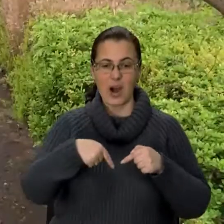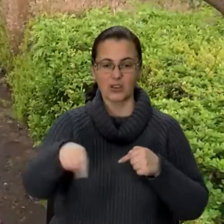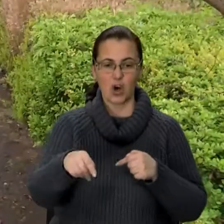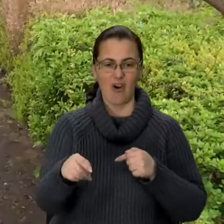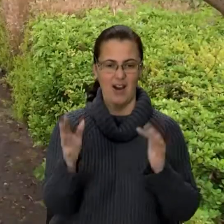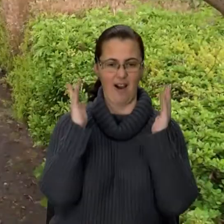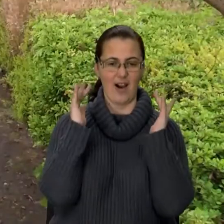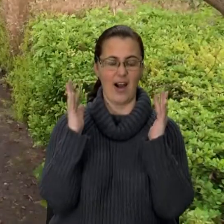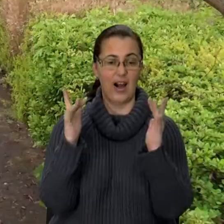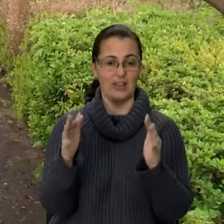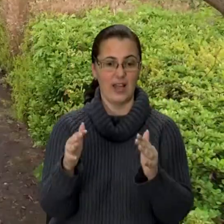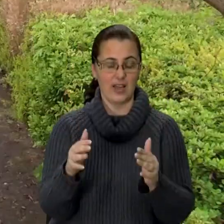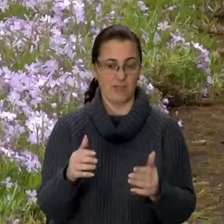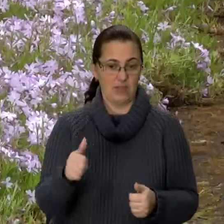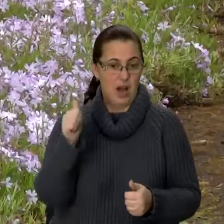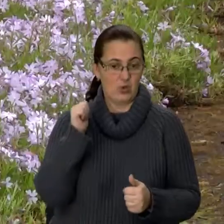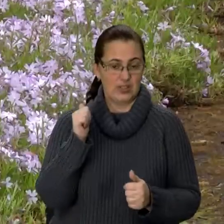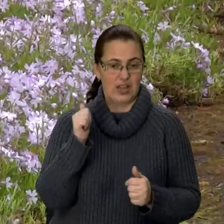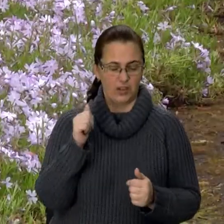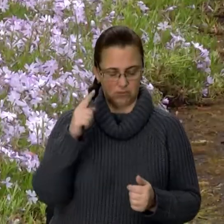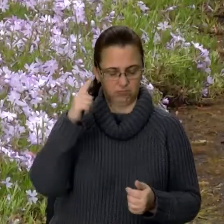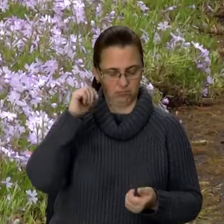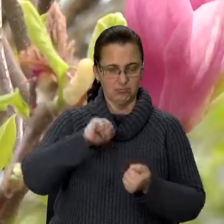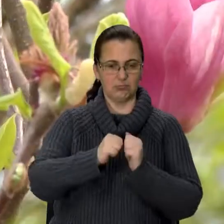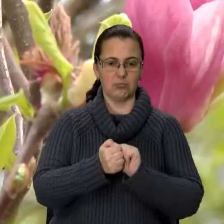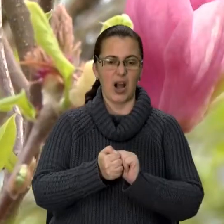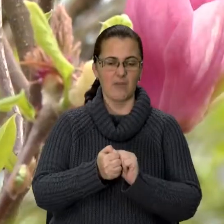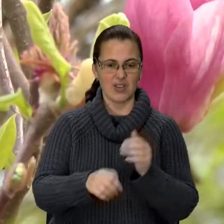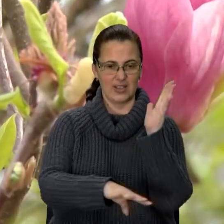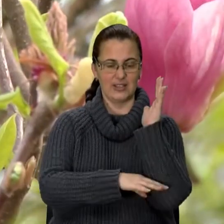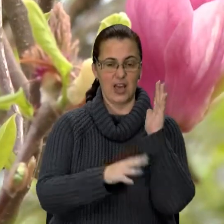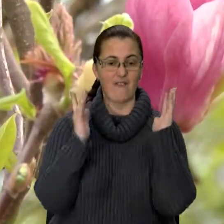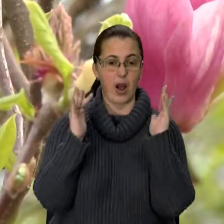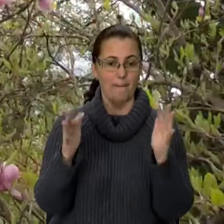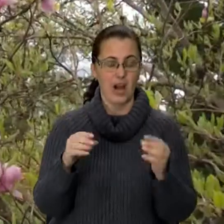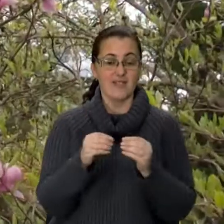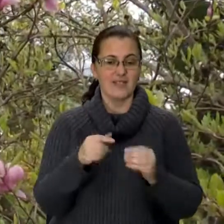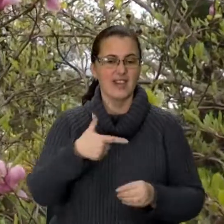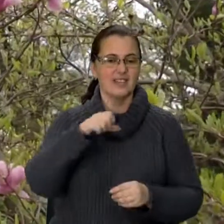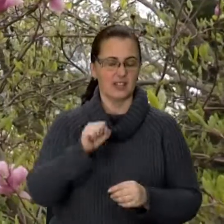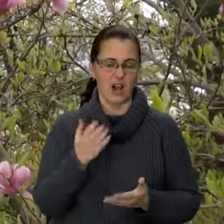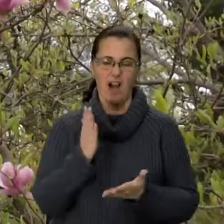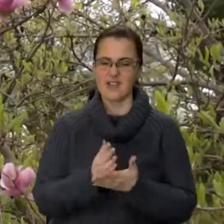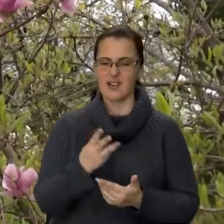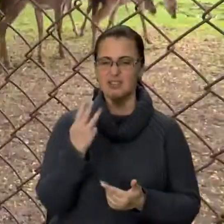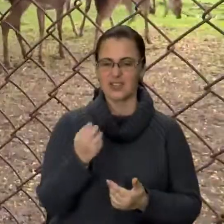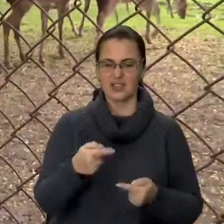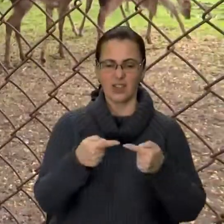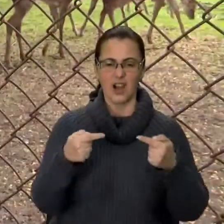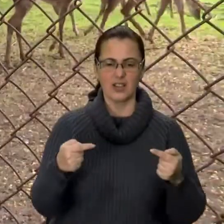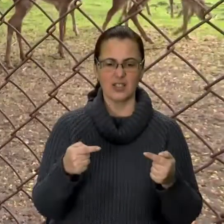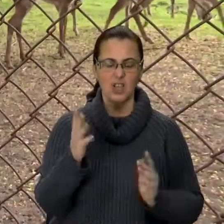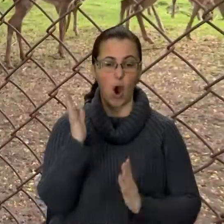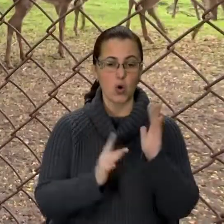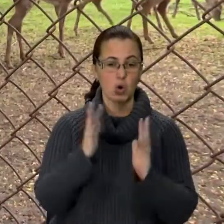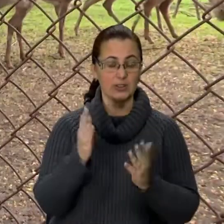липова алея. А позаду пам'ятки – дендропарк. У саду площею всього 10 гектарів є понад 300 видів рослин. Знайдете